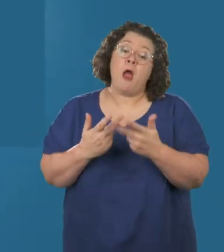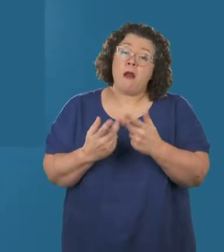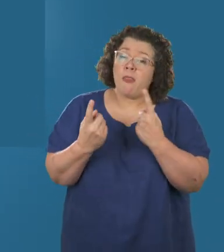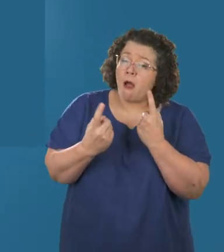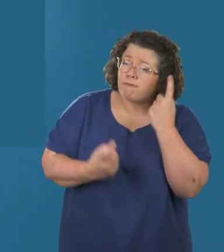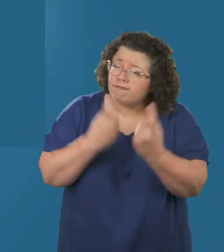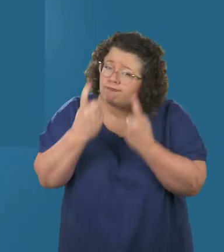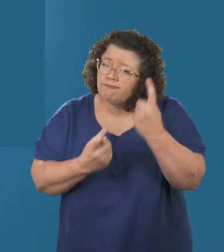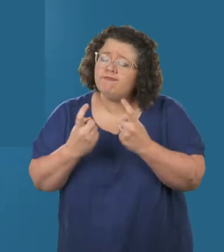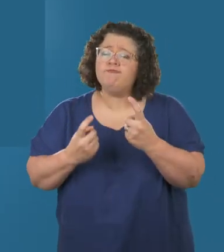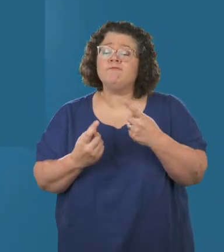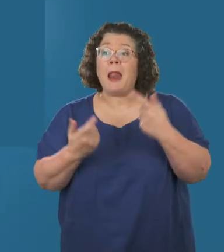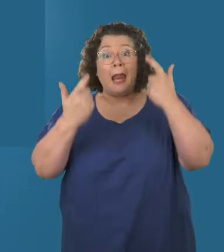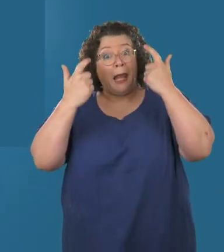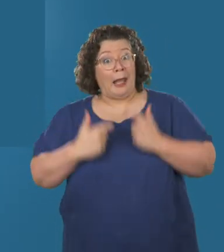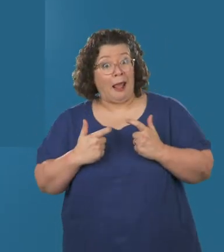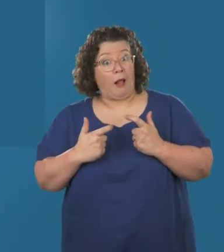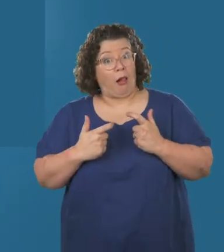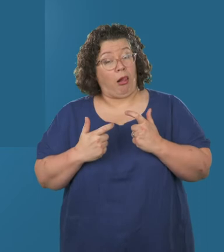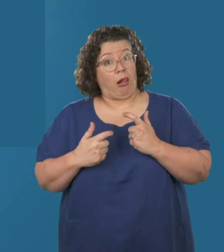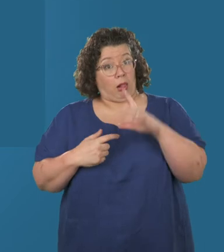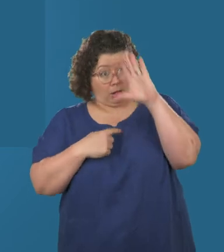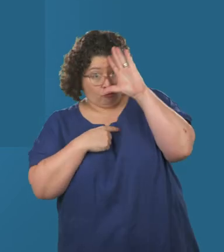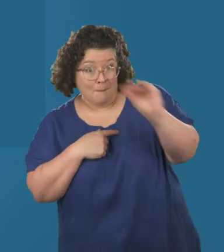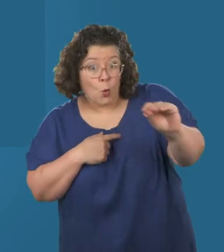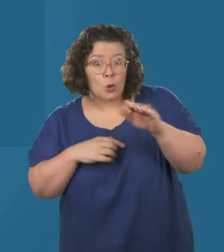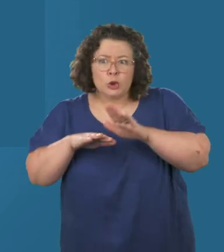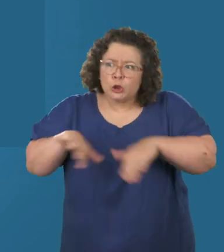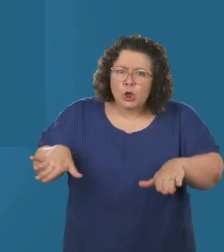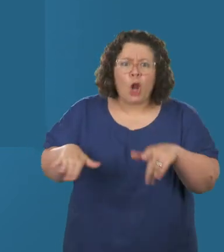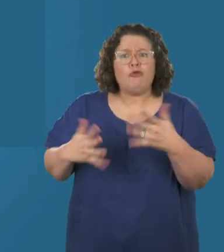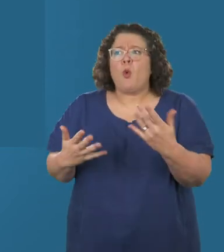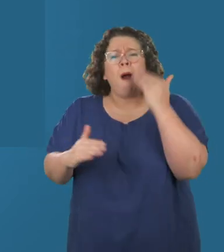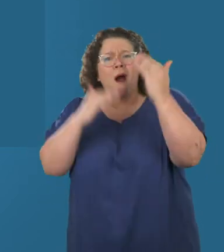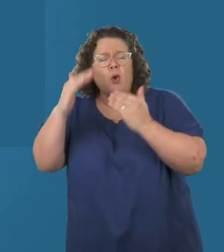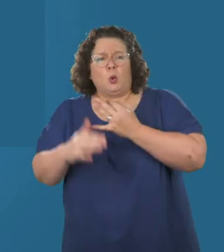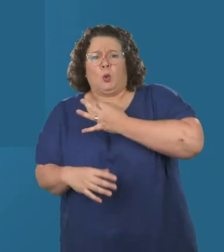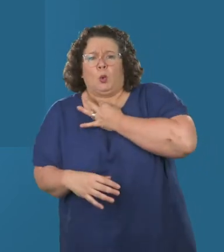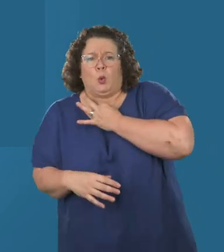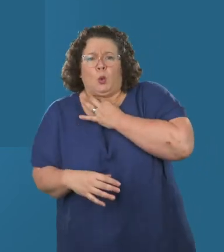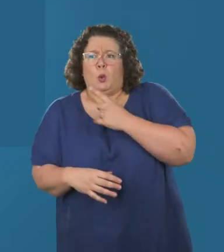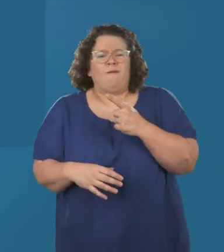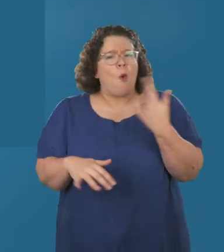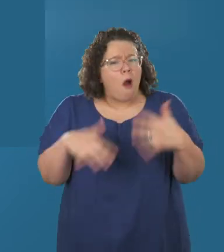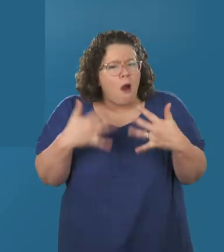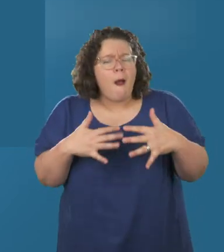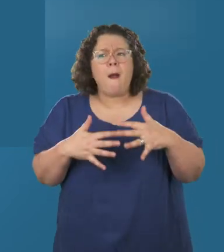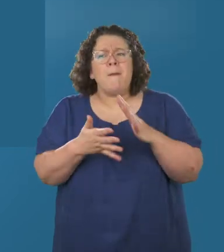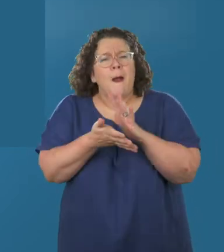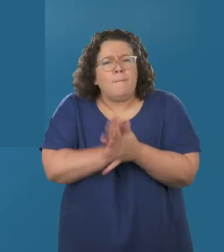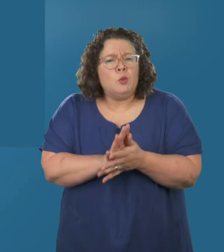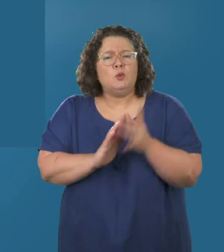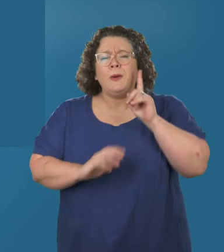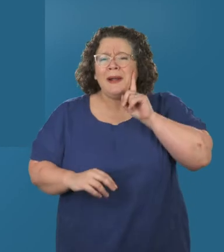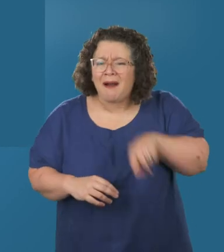i rhoi gwybod am plentyn neu y dolyn a allai fod yn fynebu risg o niwed, camdrin neu esgeulustod. A ddylai